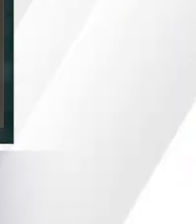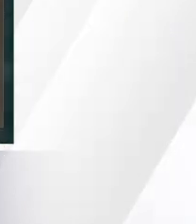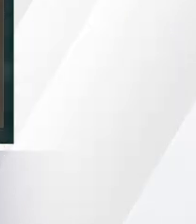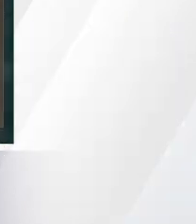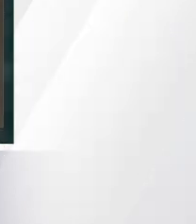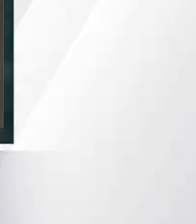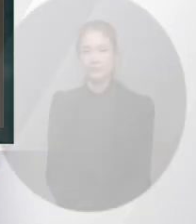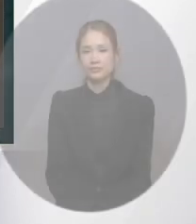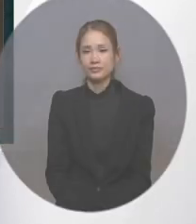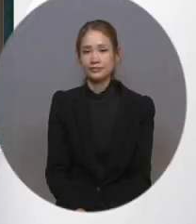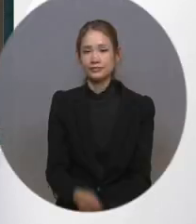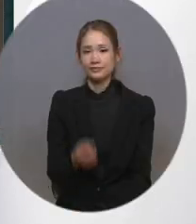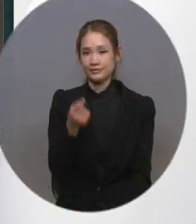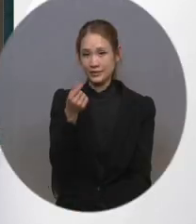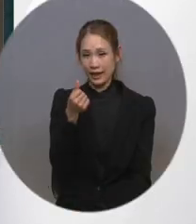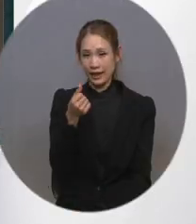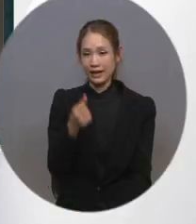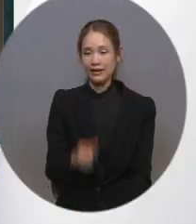작게입니다.